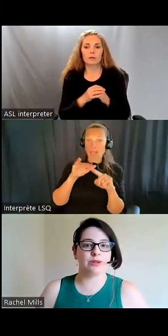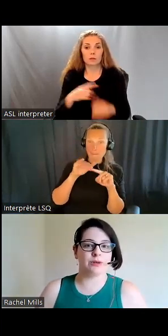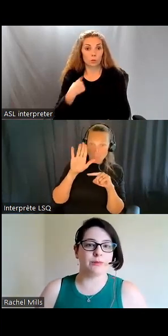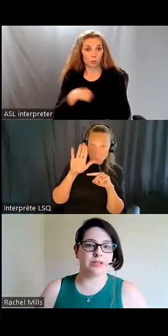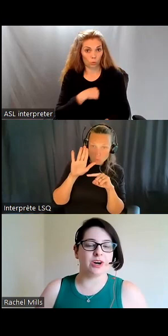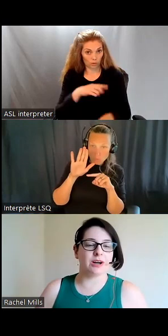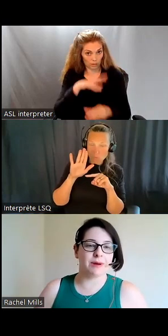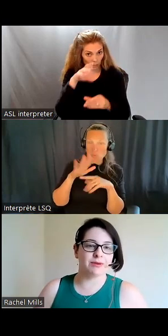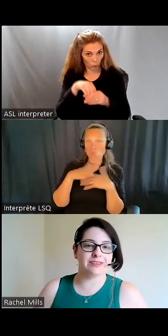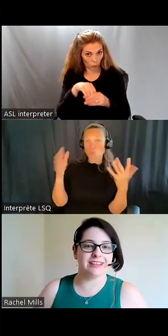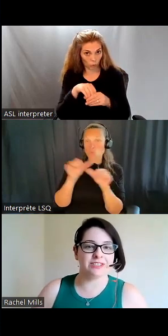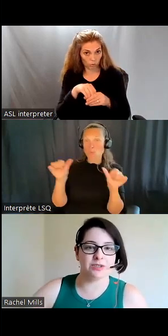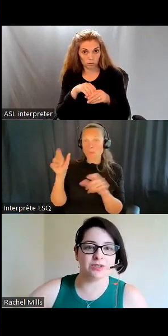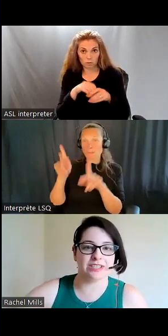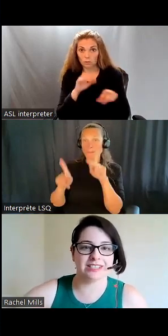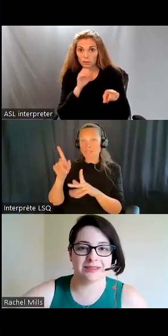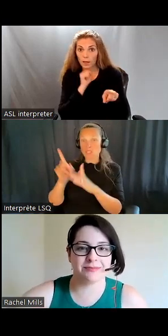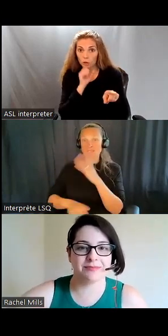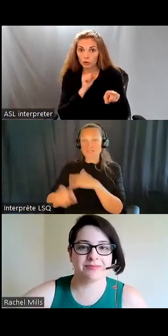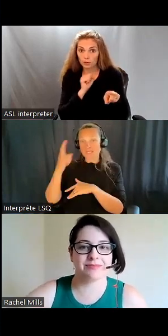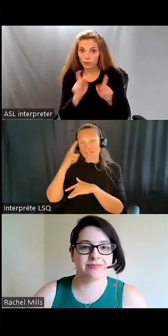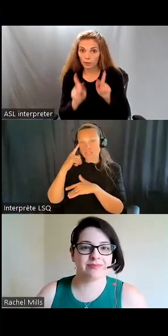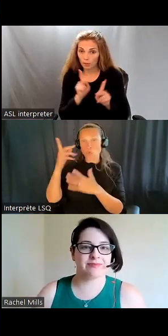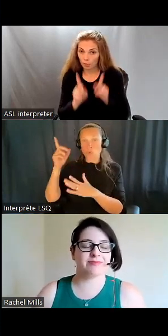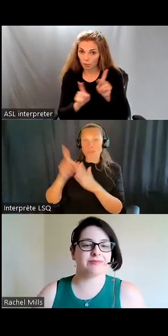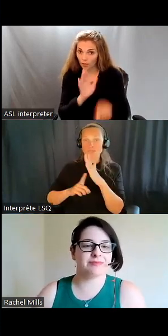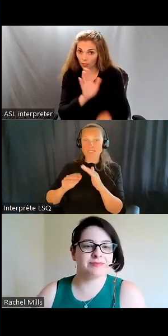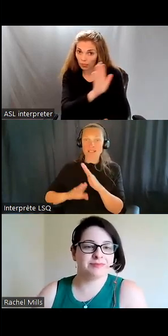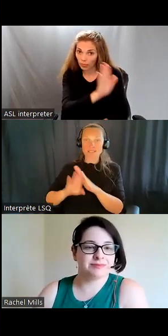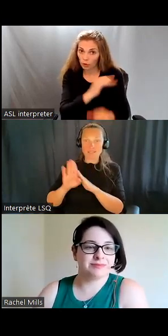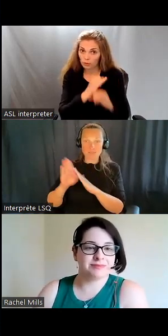Est-ce qu'on inclut ce groupe quand on parle d'institutions?